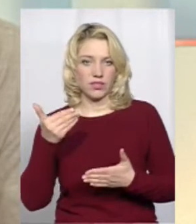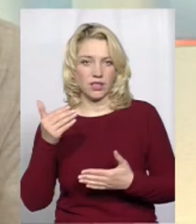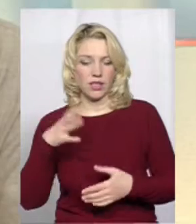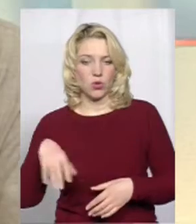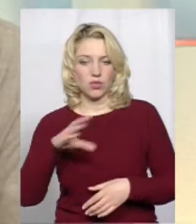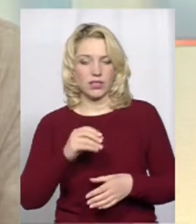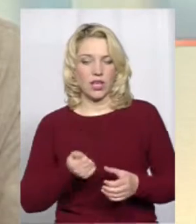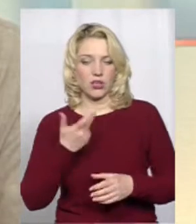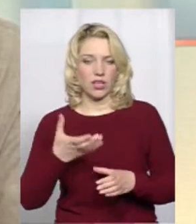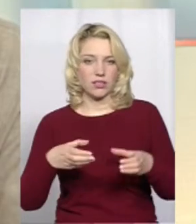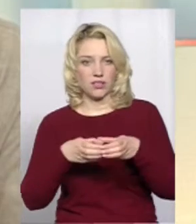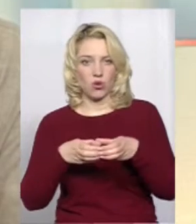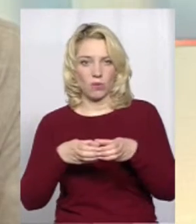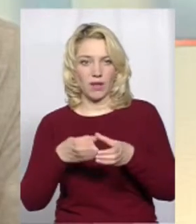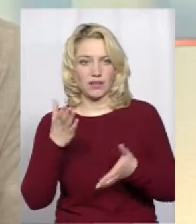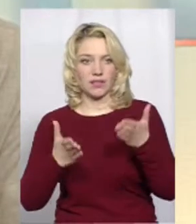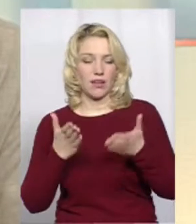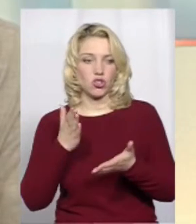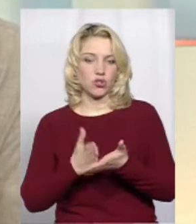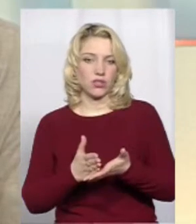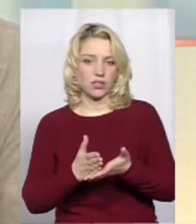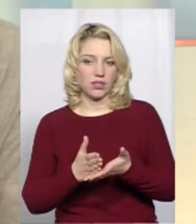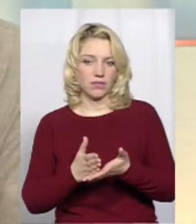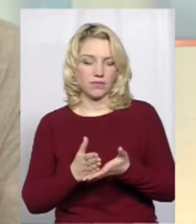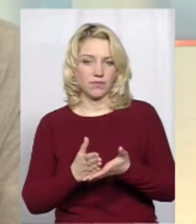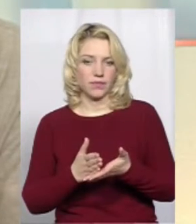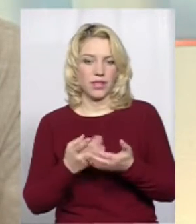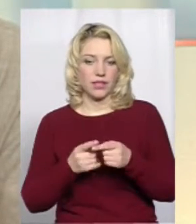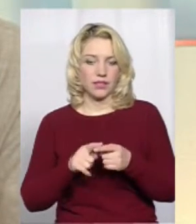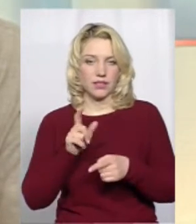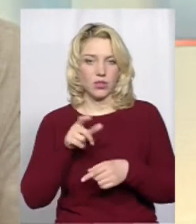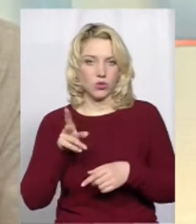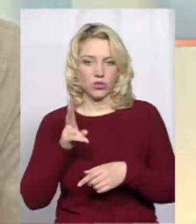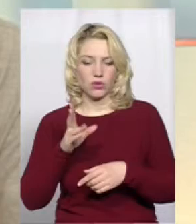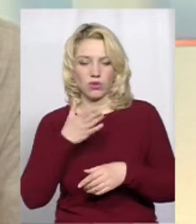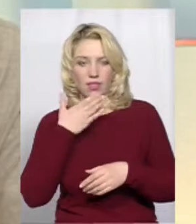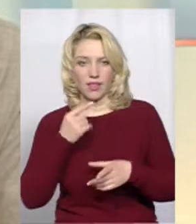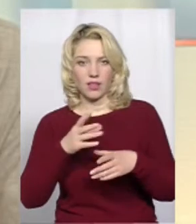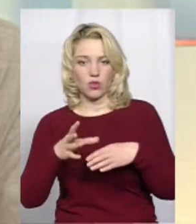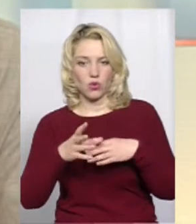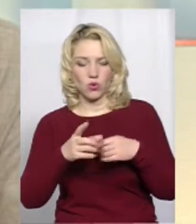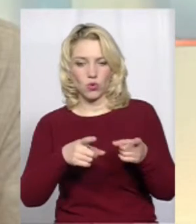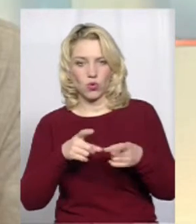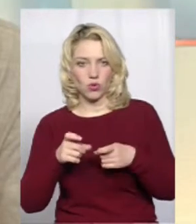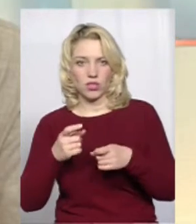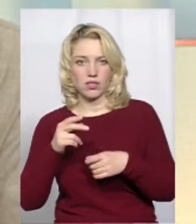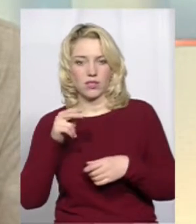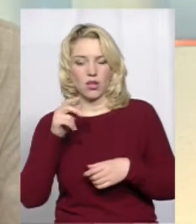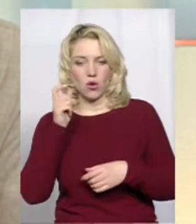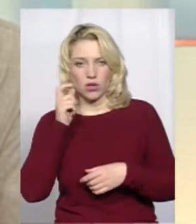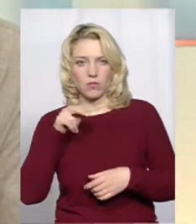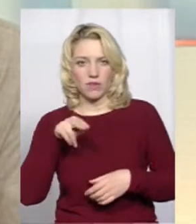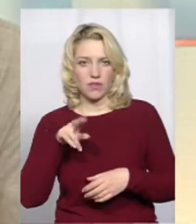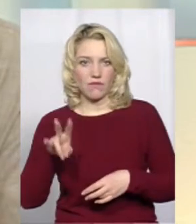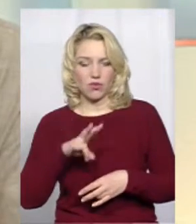всієї кількості громади. Якщо є ті люди, які не долучаються до Православної Церкви